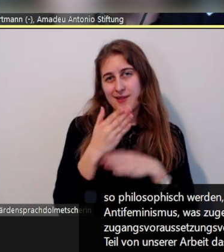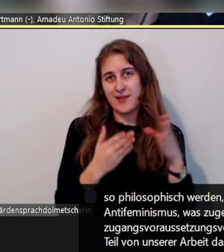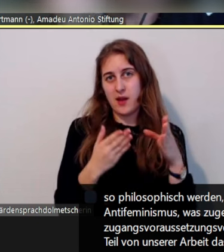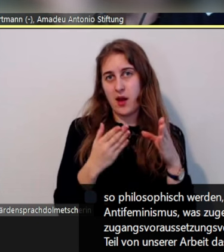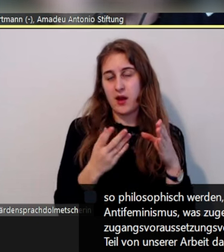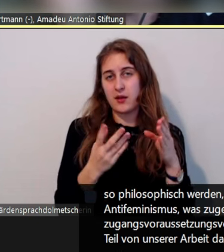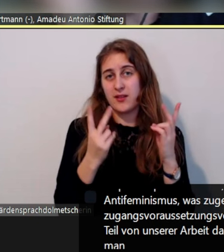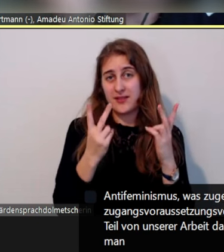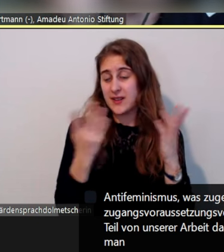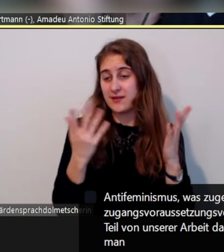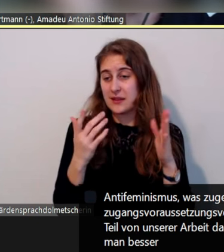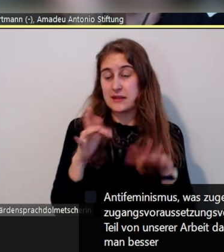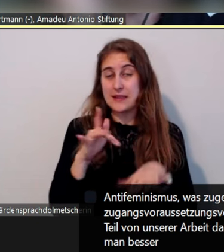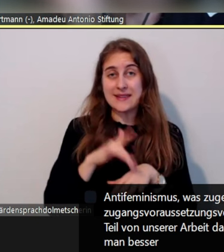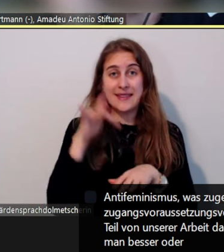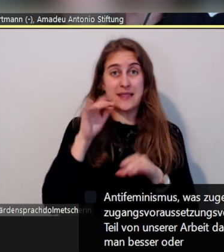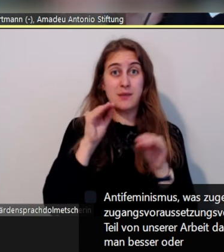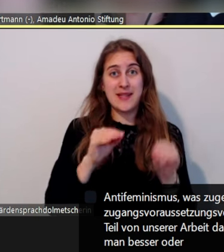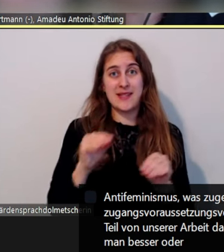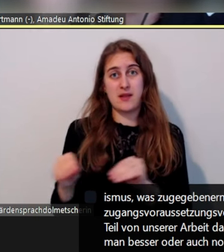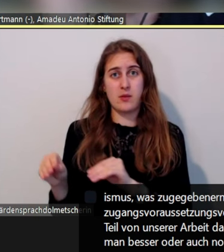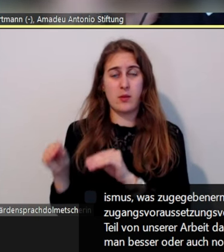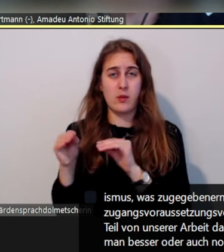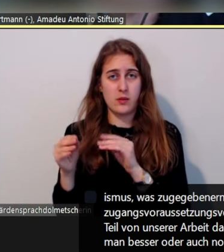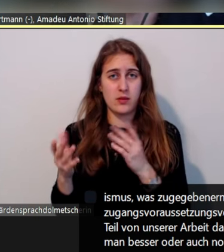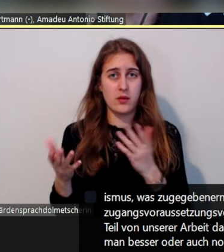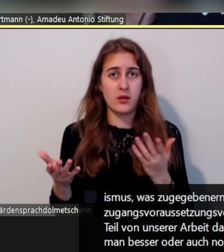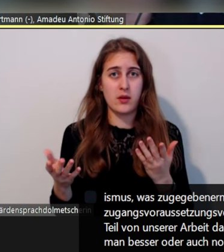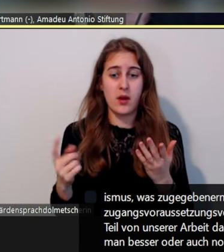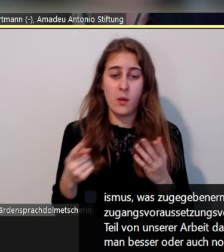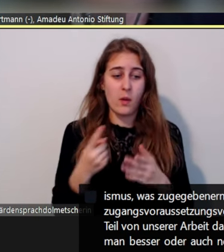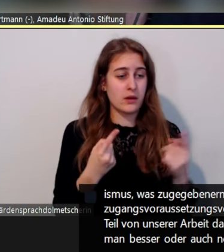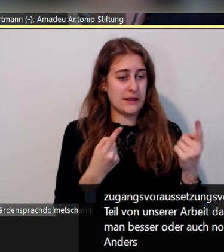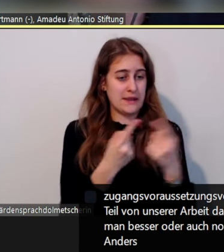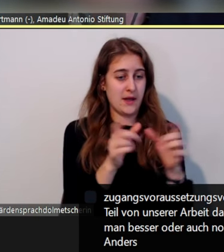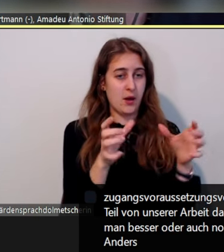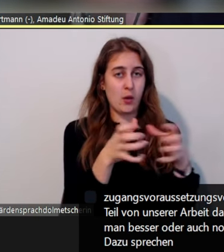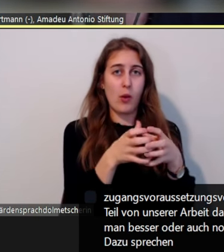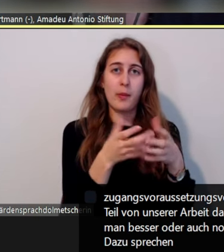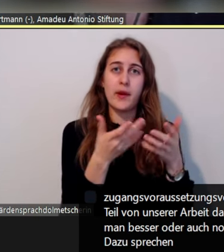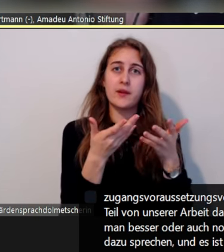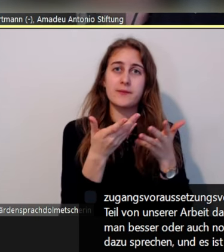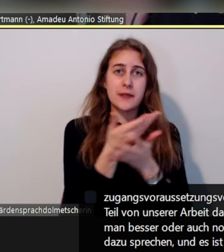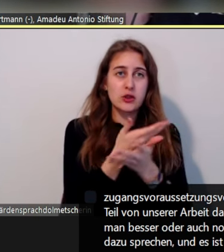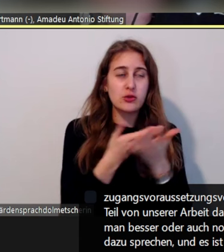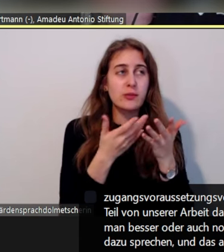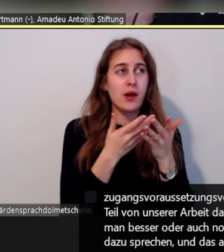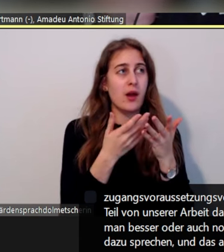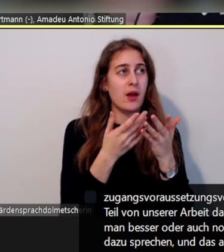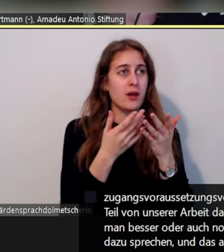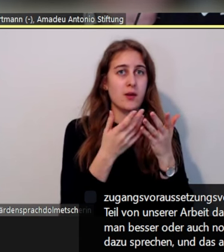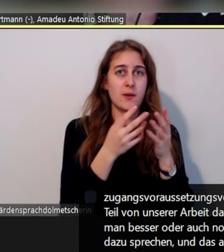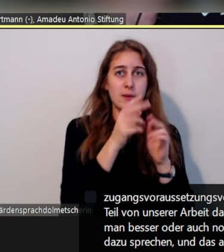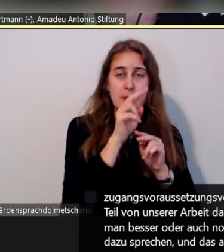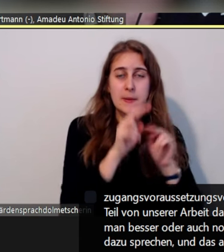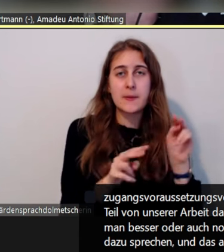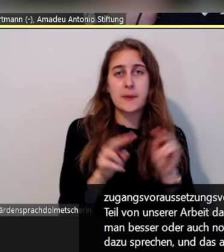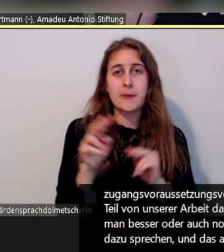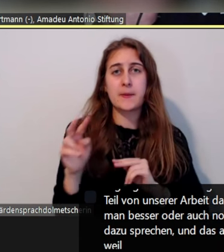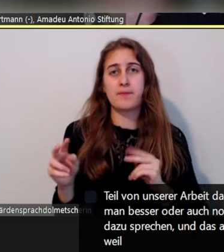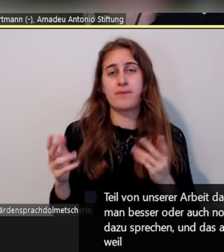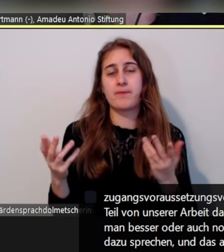auch gucken, wie kann man besser oder auch nochmal mit verschiedenen Zielgruppen anders dazu sprechen oder es anders benennen, aber der Vorteil ist einfach,